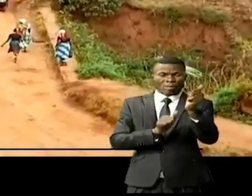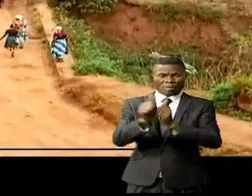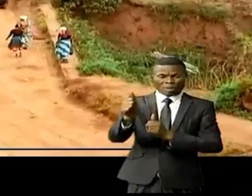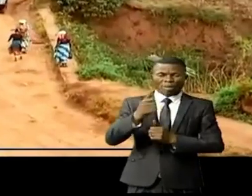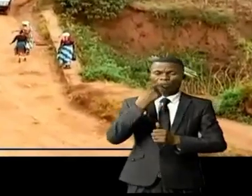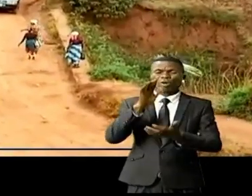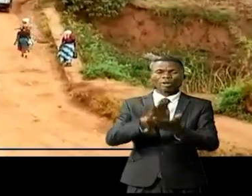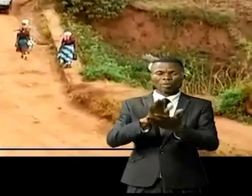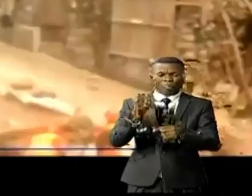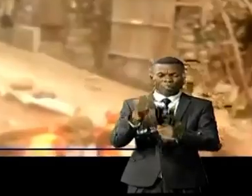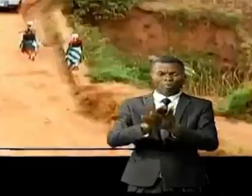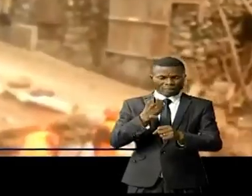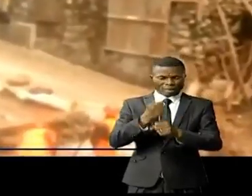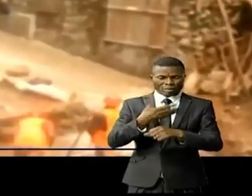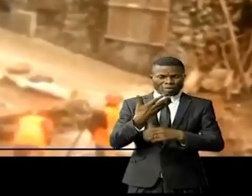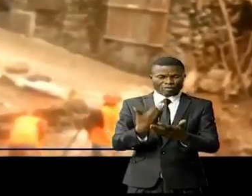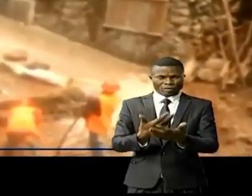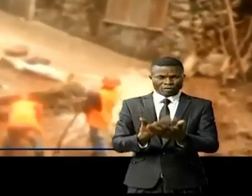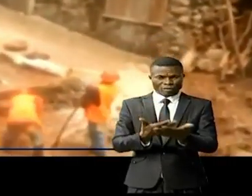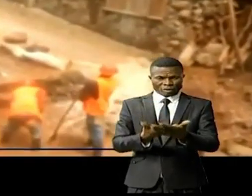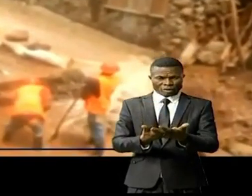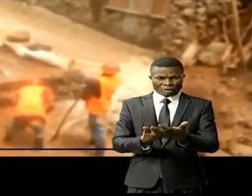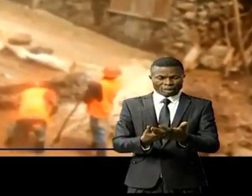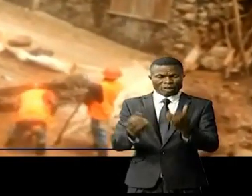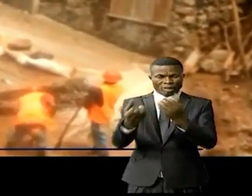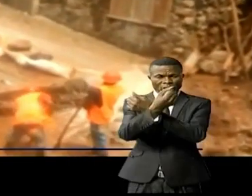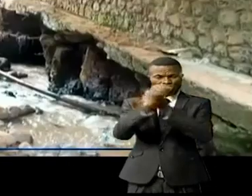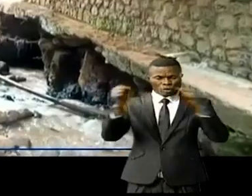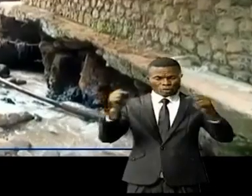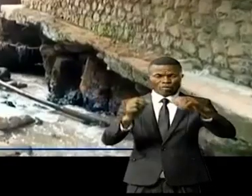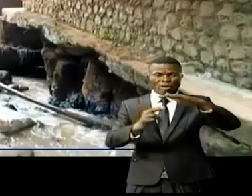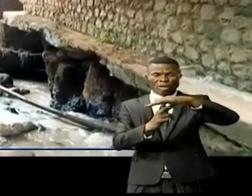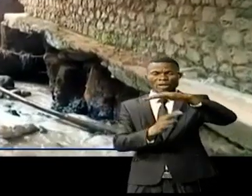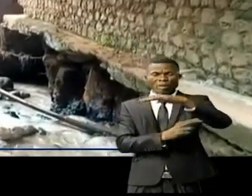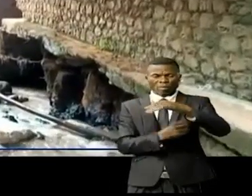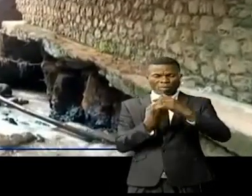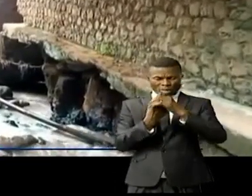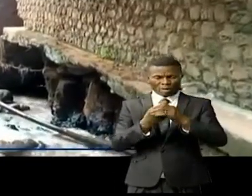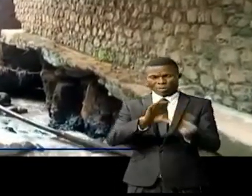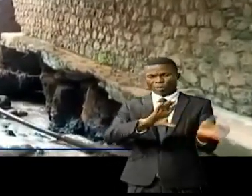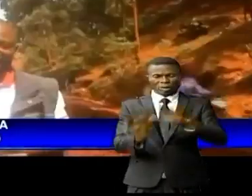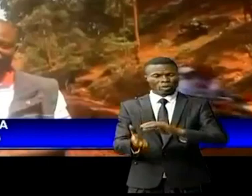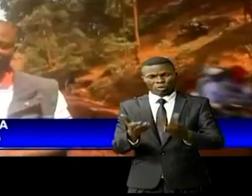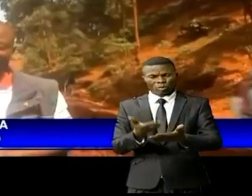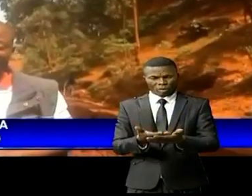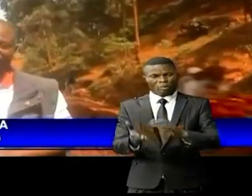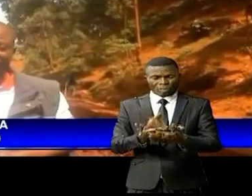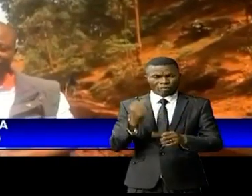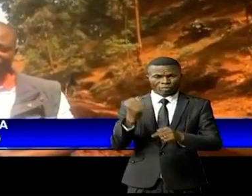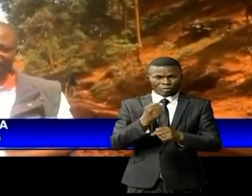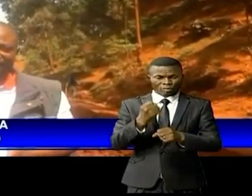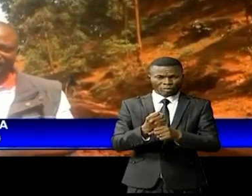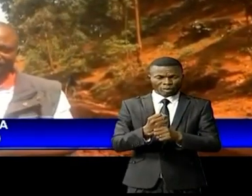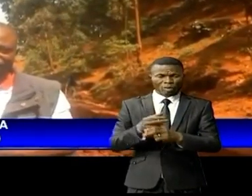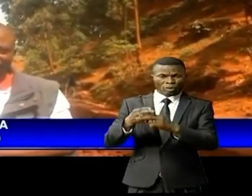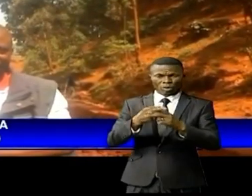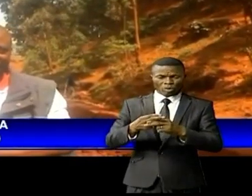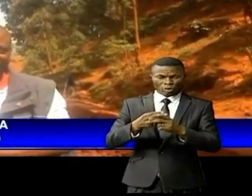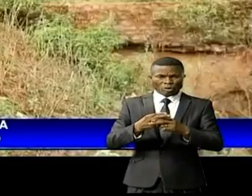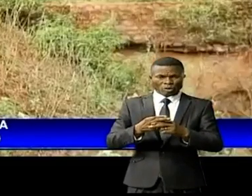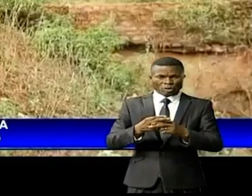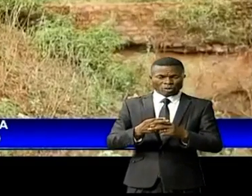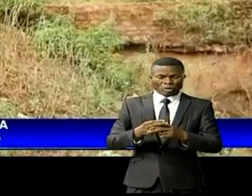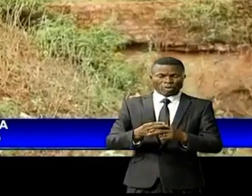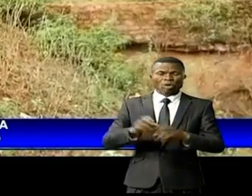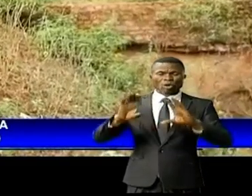routes pour ces travaux d'urgence qui viennent de sauver l'ouvrage qui a été menacé d'effondrement. Ces travaux sont supervisés par la mission des